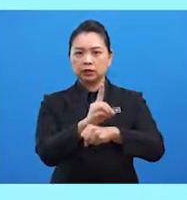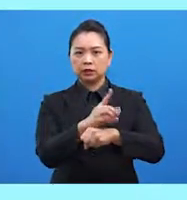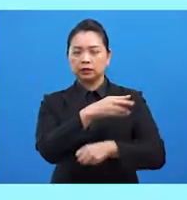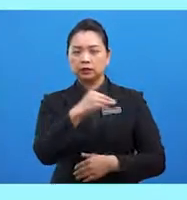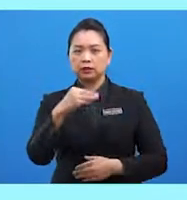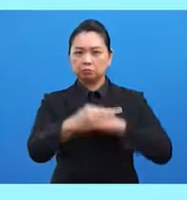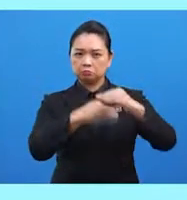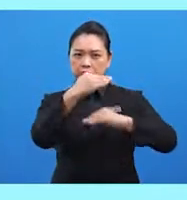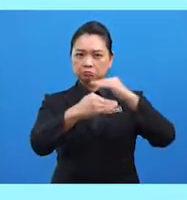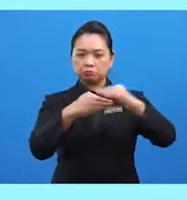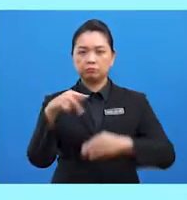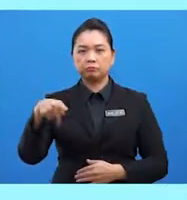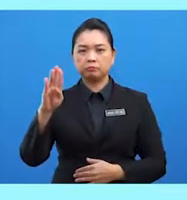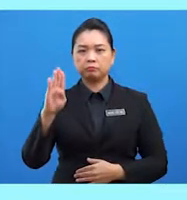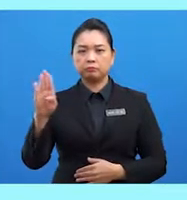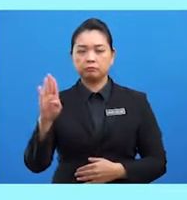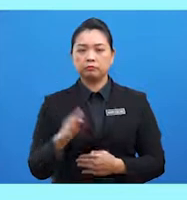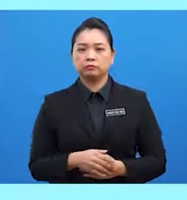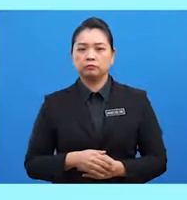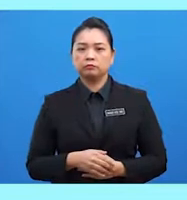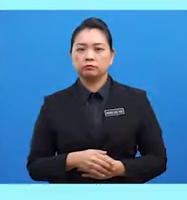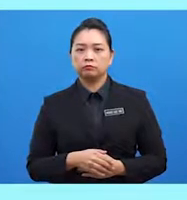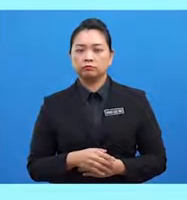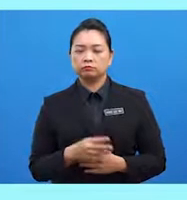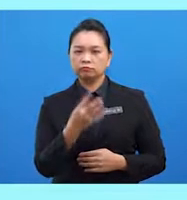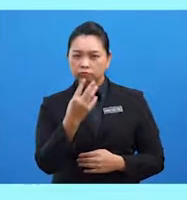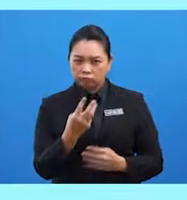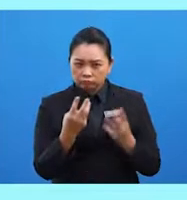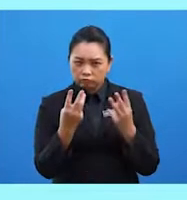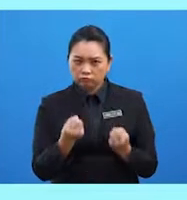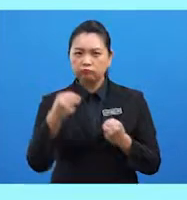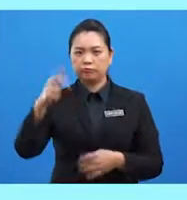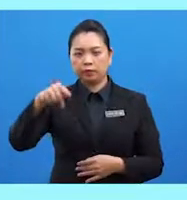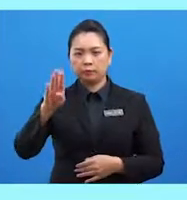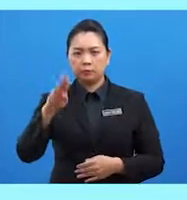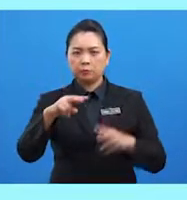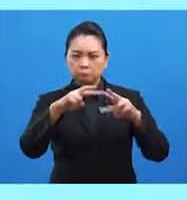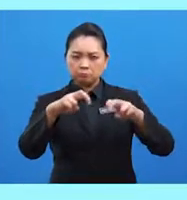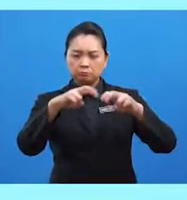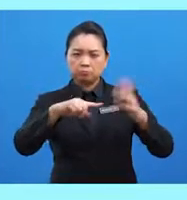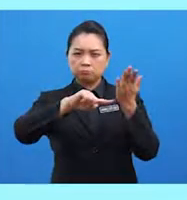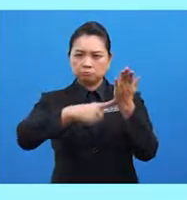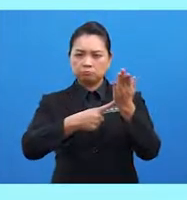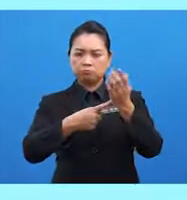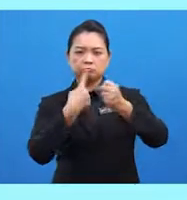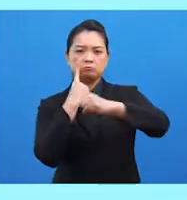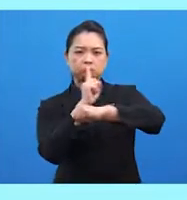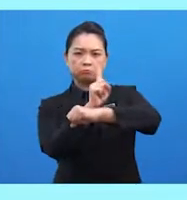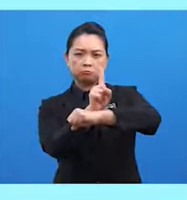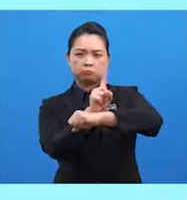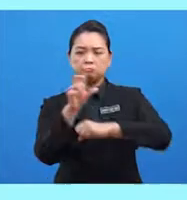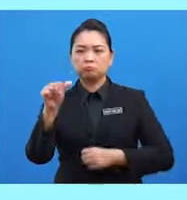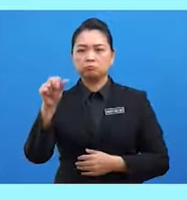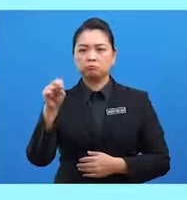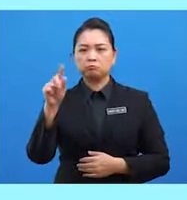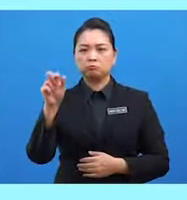UNCTAD. Mendesak PBB mengkaji semula perjanjian Antartika dan mencadangkan